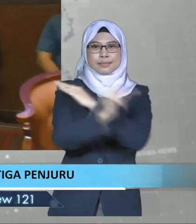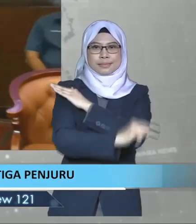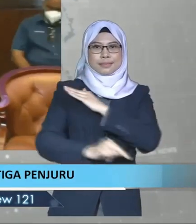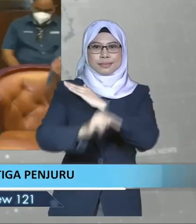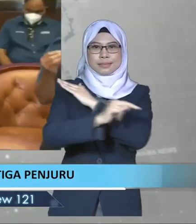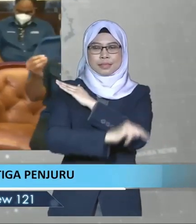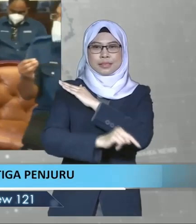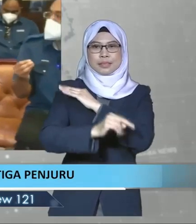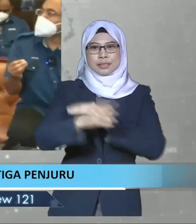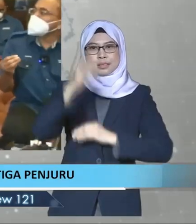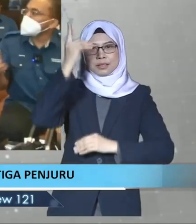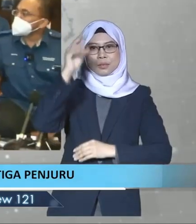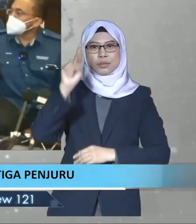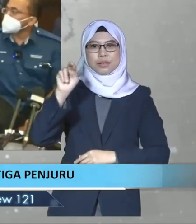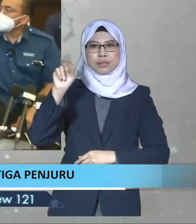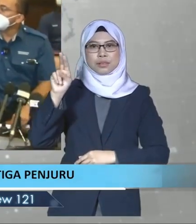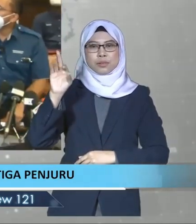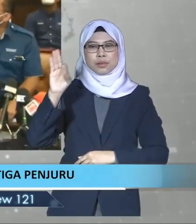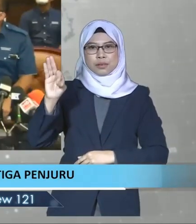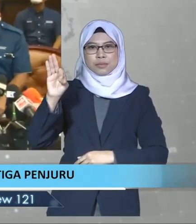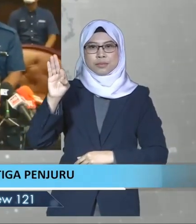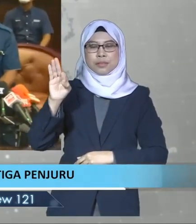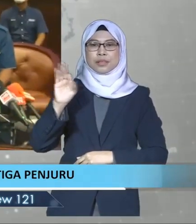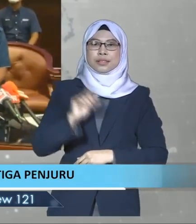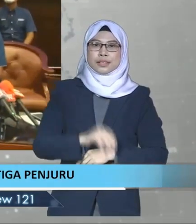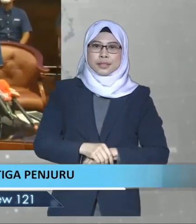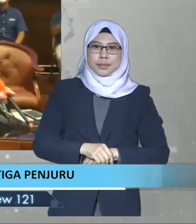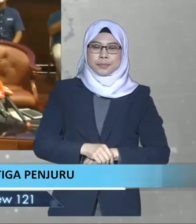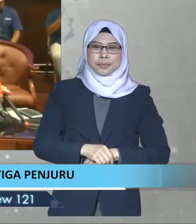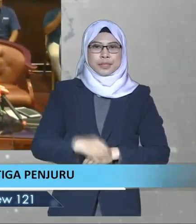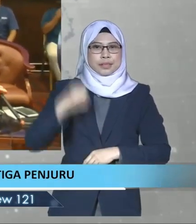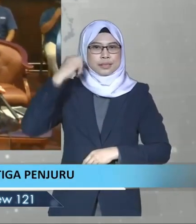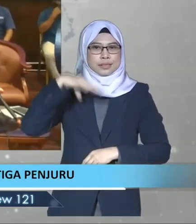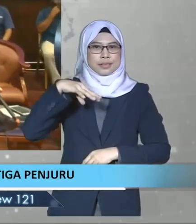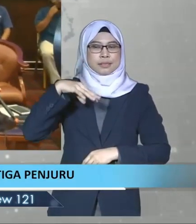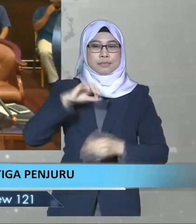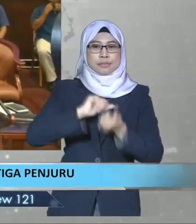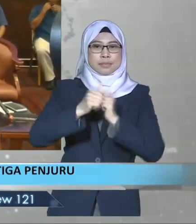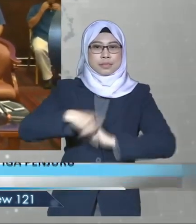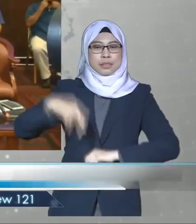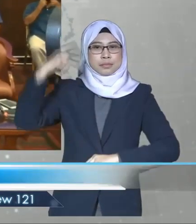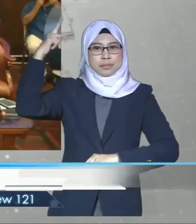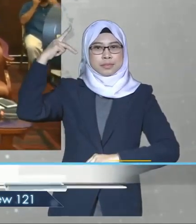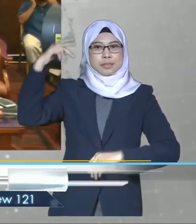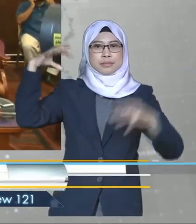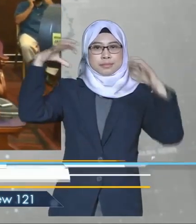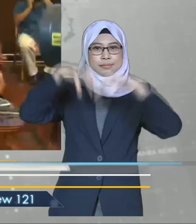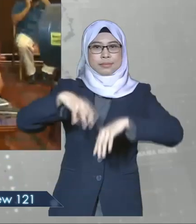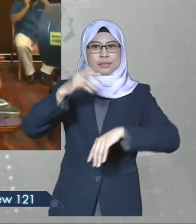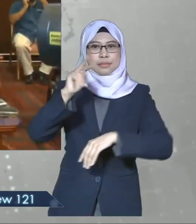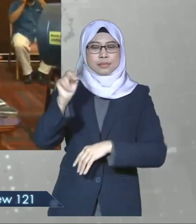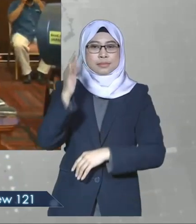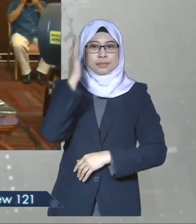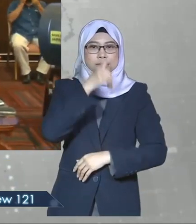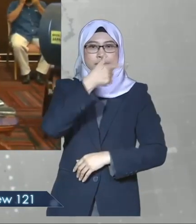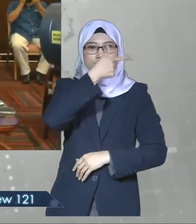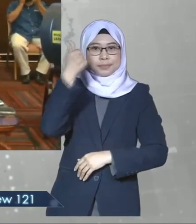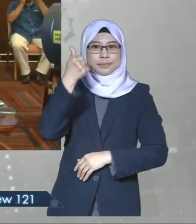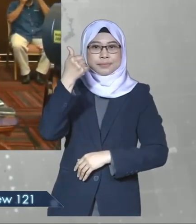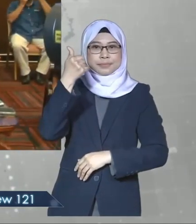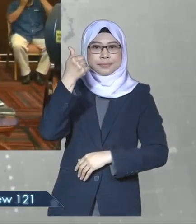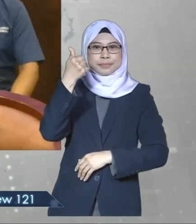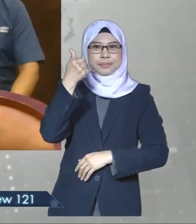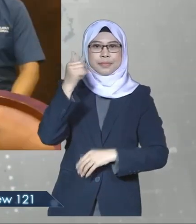Datuk Sri Ab Rauf Yusof. PN Melaka turut kesal dengan krisis politik dan pembubaran don Melaka yang tercetus ekoran